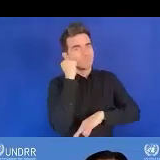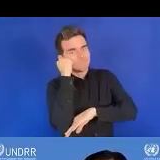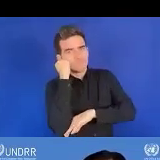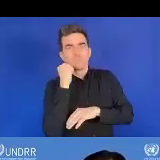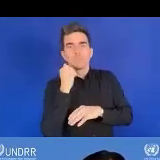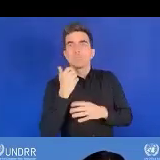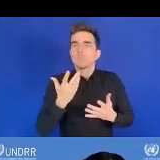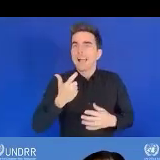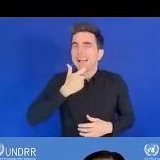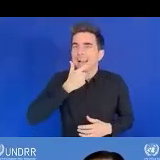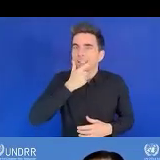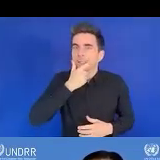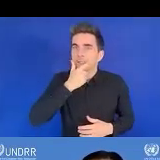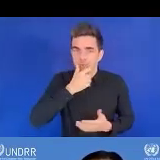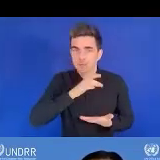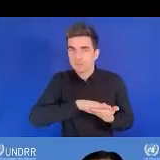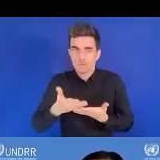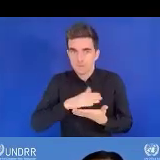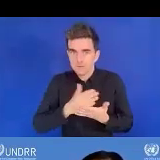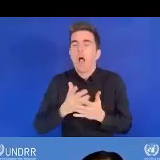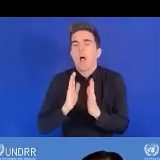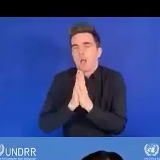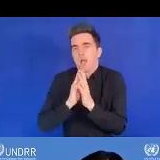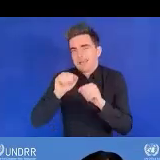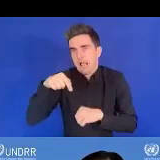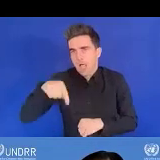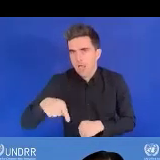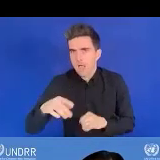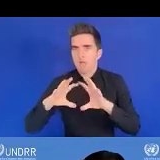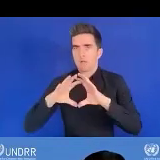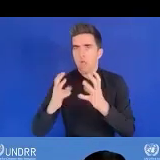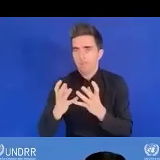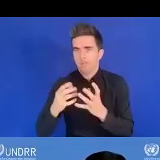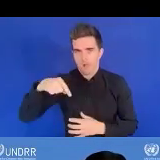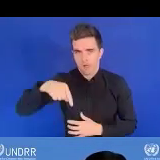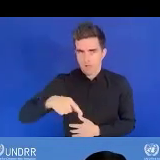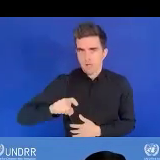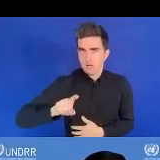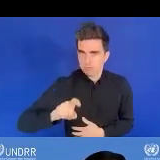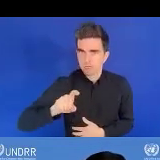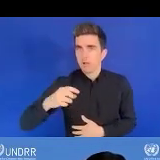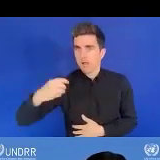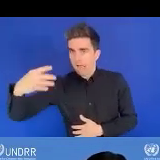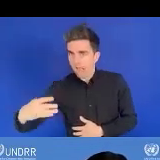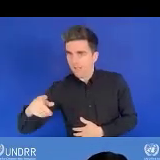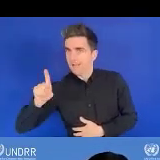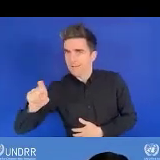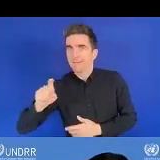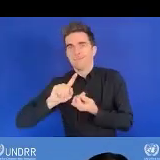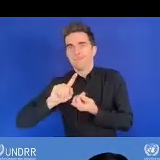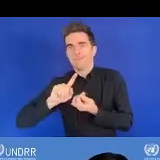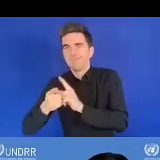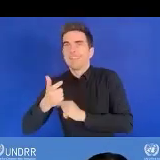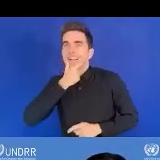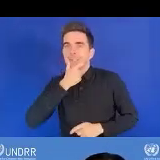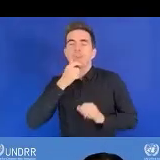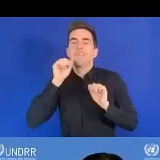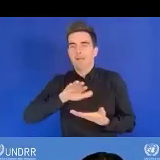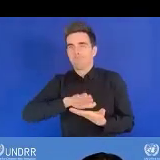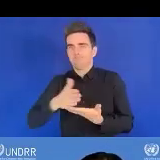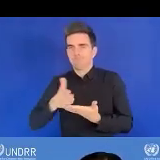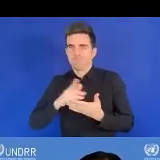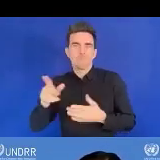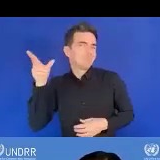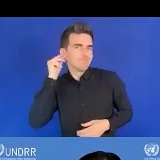française, sélectionnez, s'il vous plaît, cliquez sur le globe, pardon, juste au bas de votre écran et sélectionnez la langue de votre choix pour